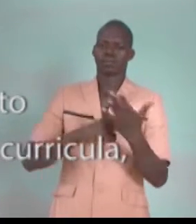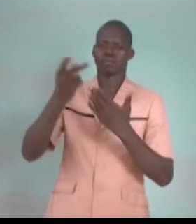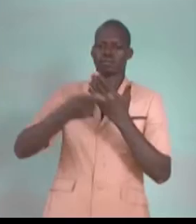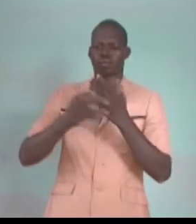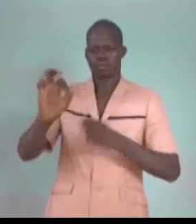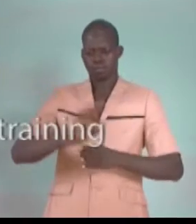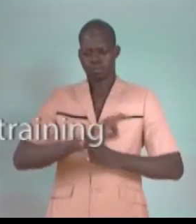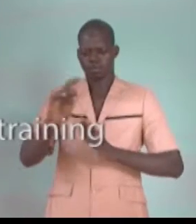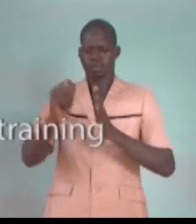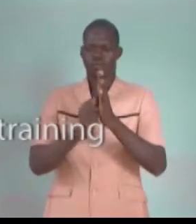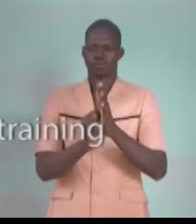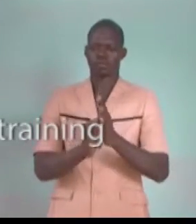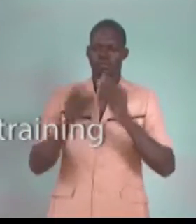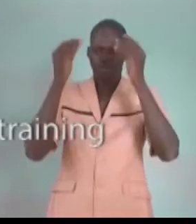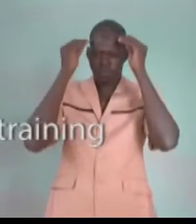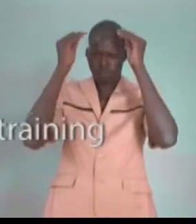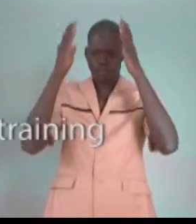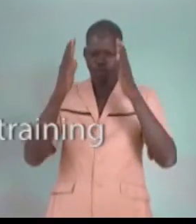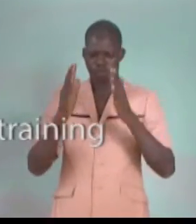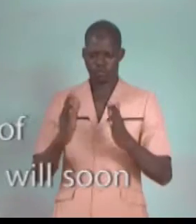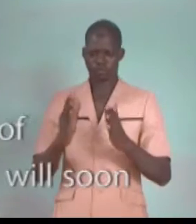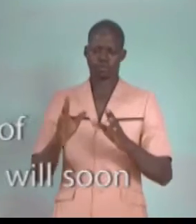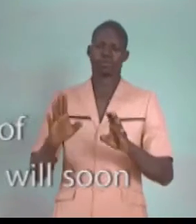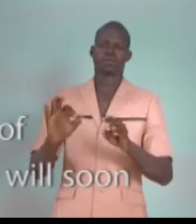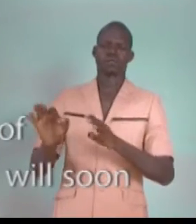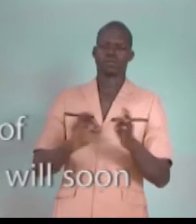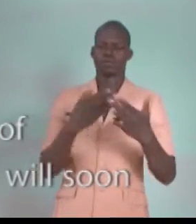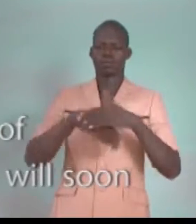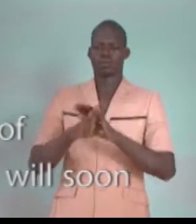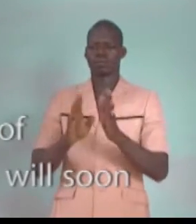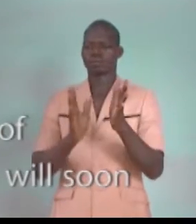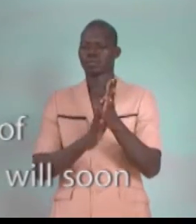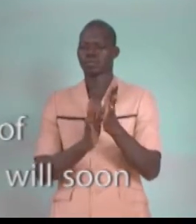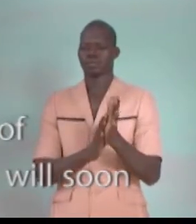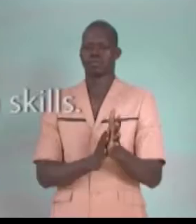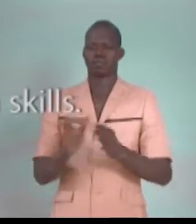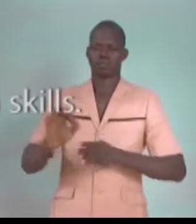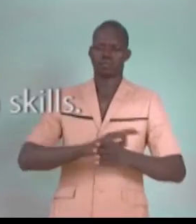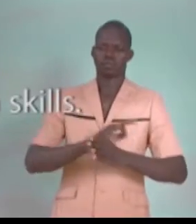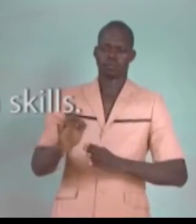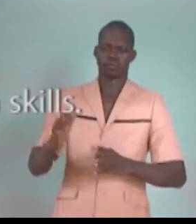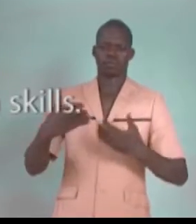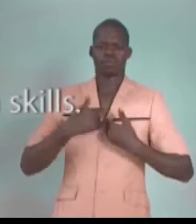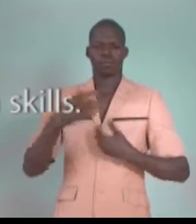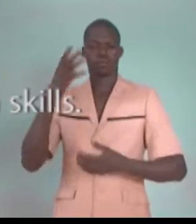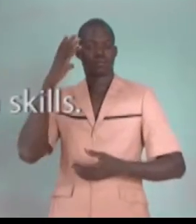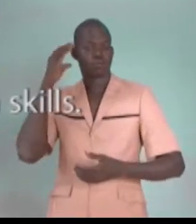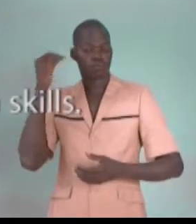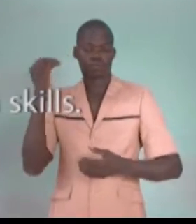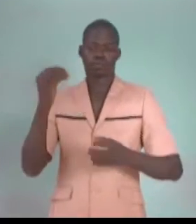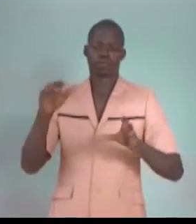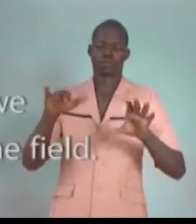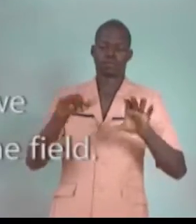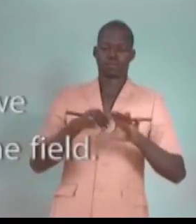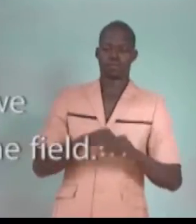formation. Et donc, les enseignants en formation initiale dans les ENEP vont bientôt sortir, munis de compétences en éducation